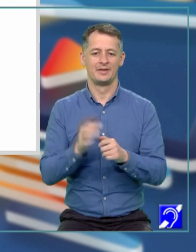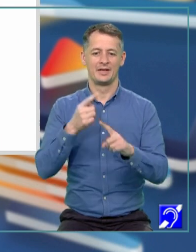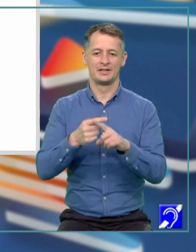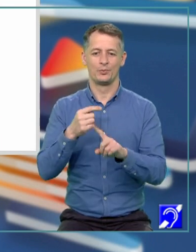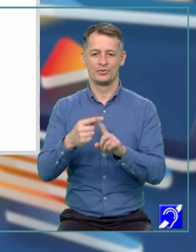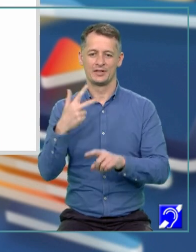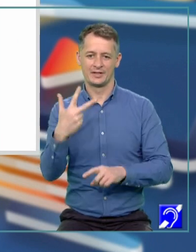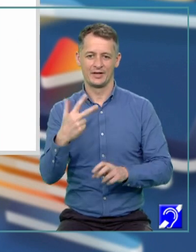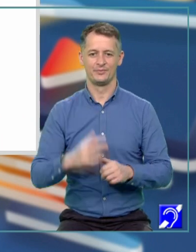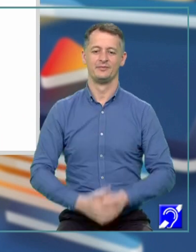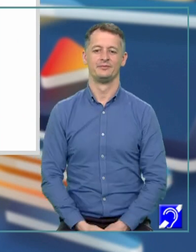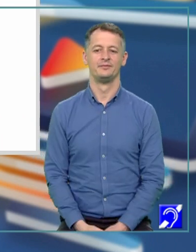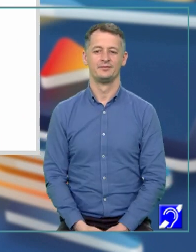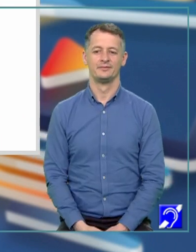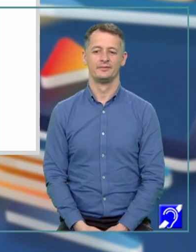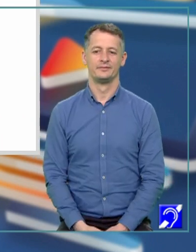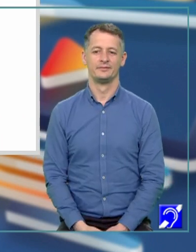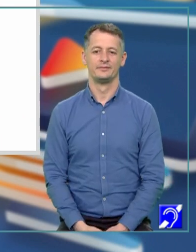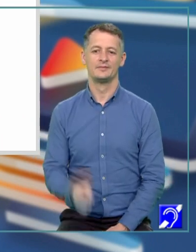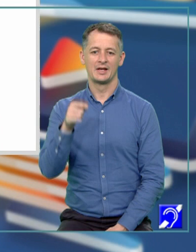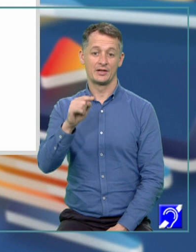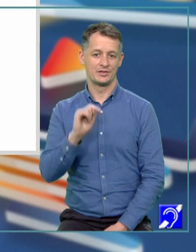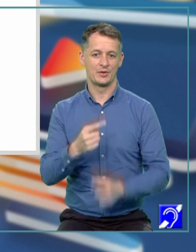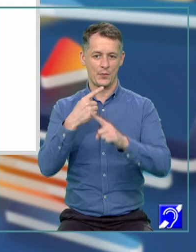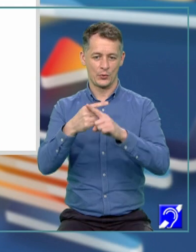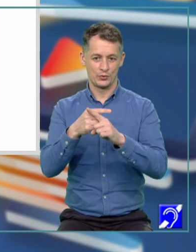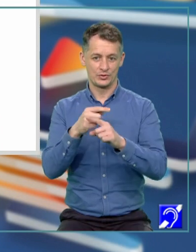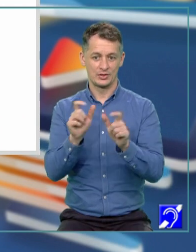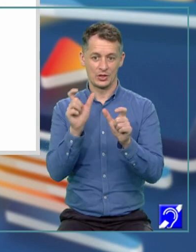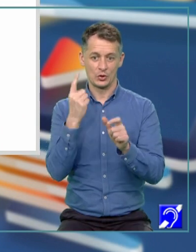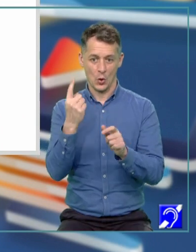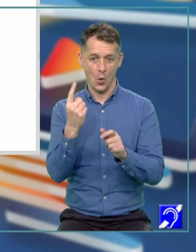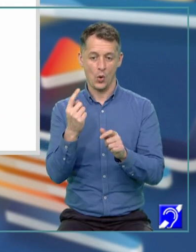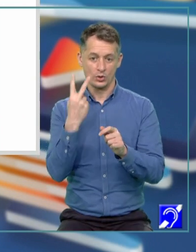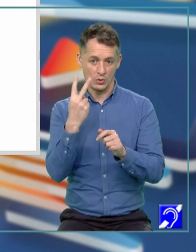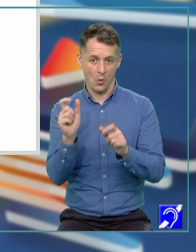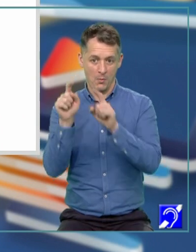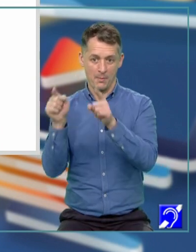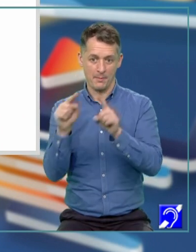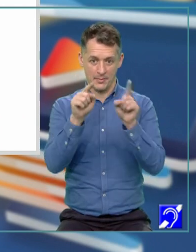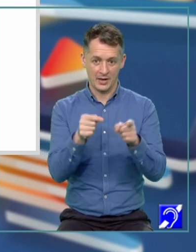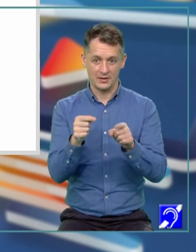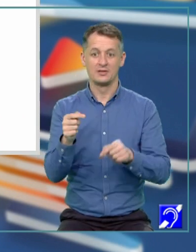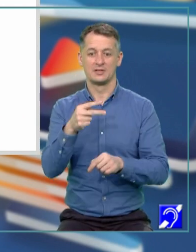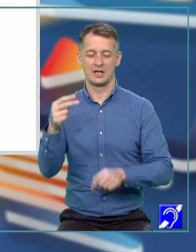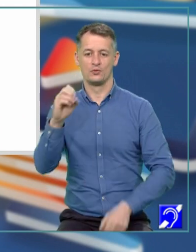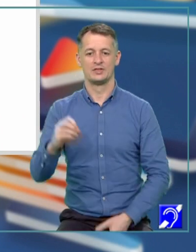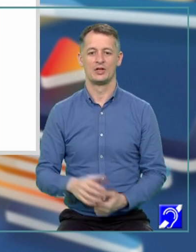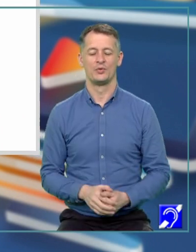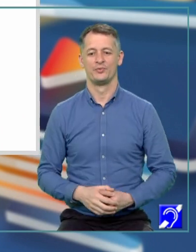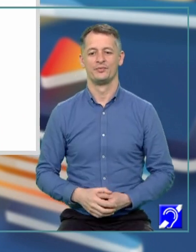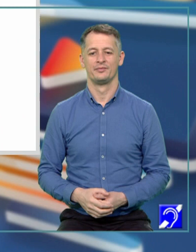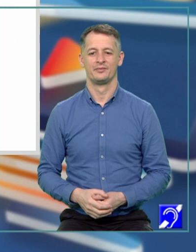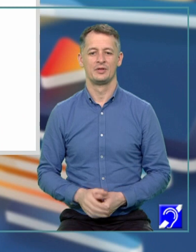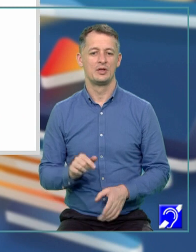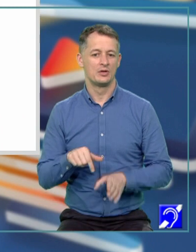plus 3. Acest produs de două paranteze este egal cu 0, ceea ce ne conduce la faptul că